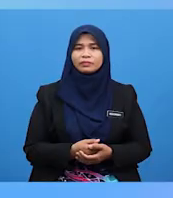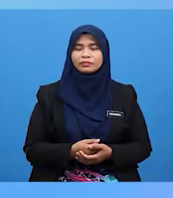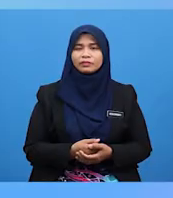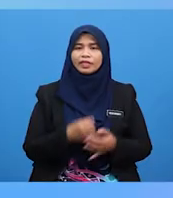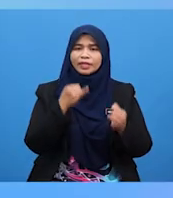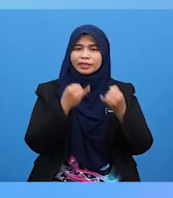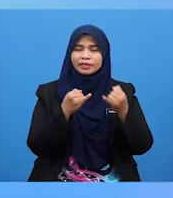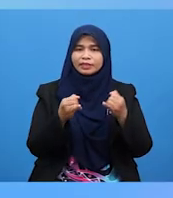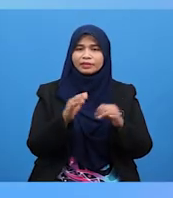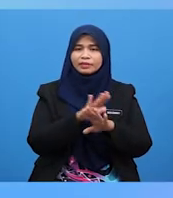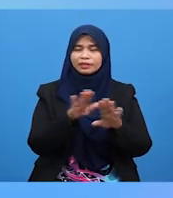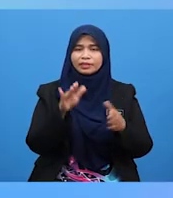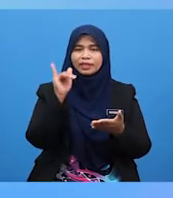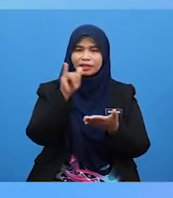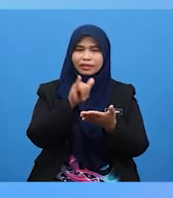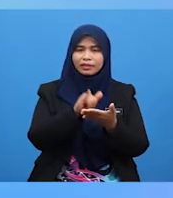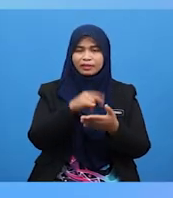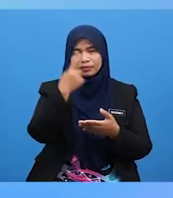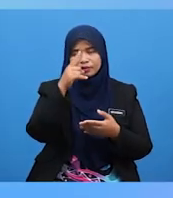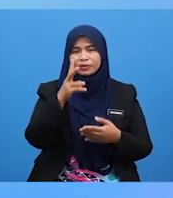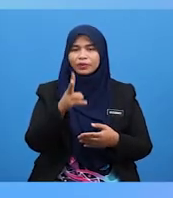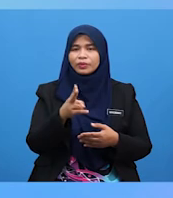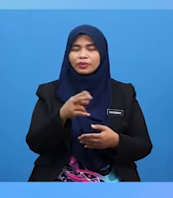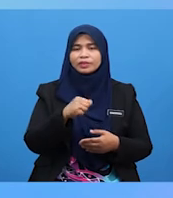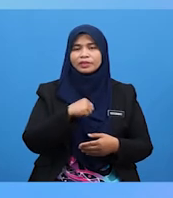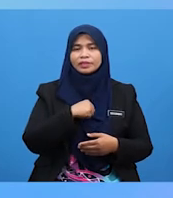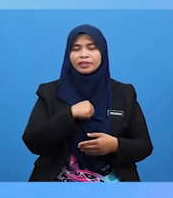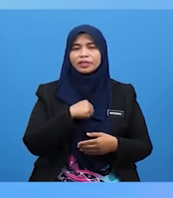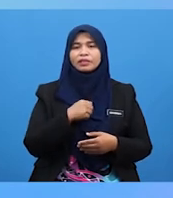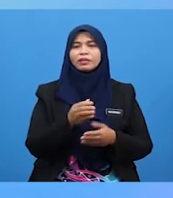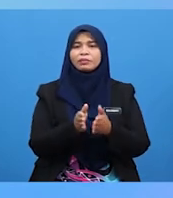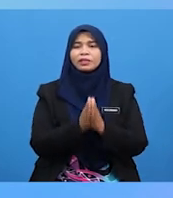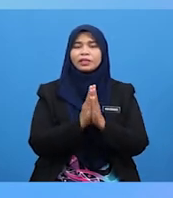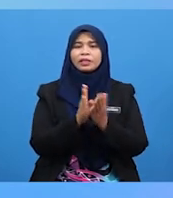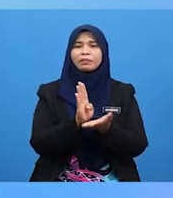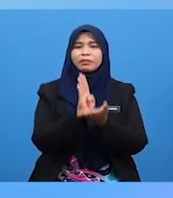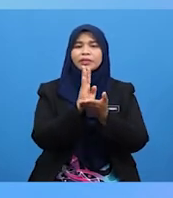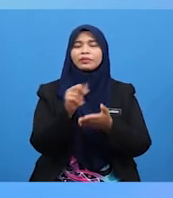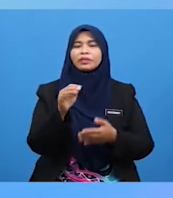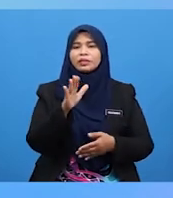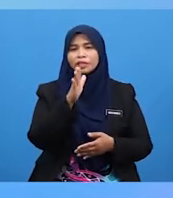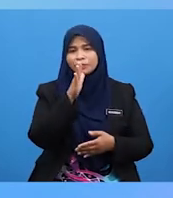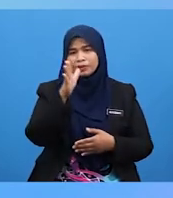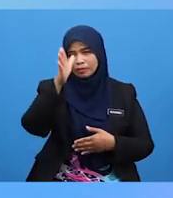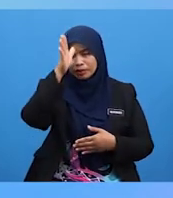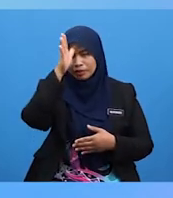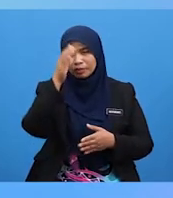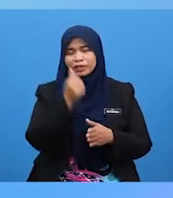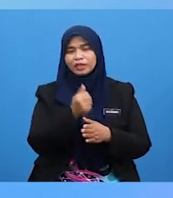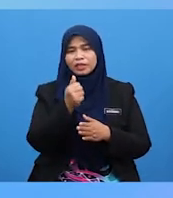Jika Tidak Yakin Untuk Menggunting Secara Sendirian Minta Bantuan Ibu Bapa